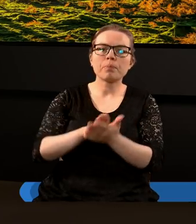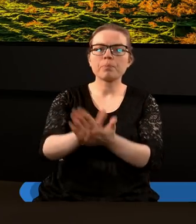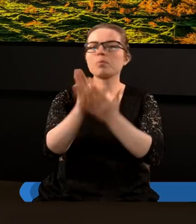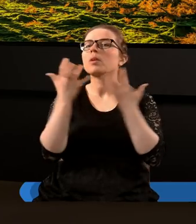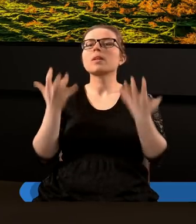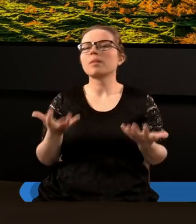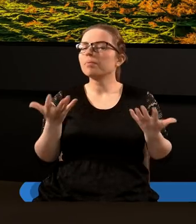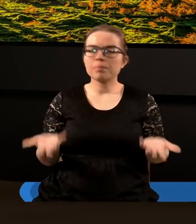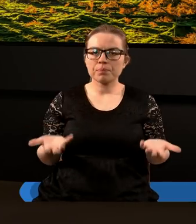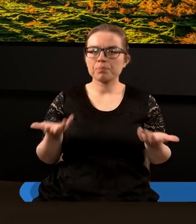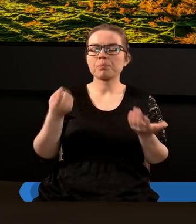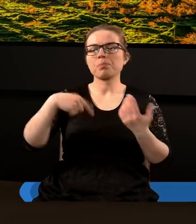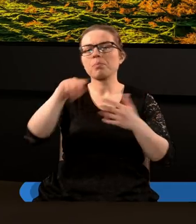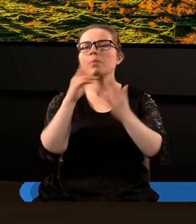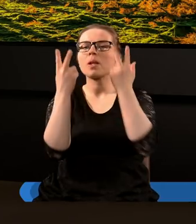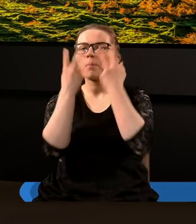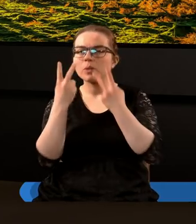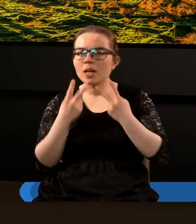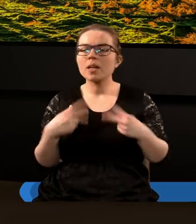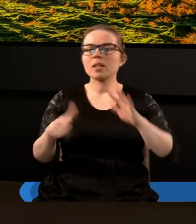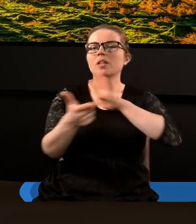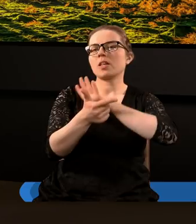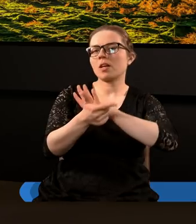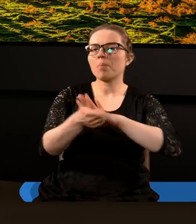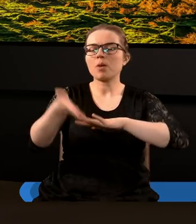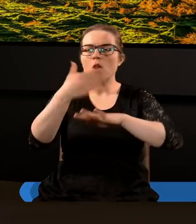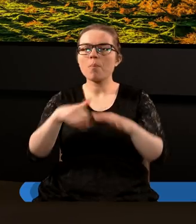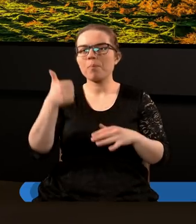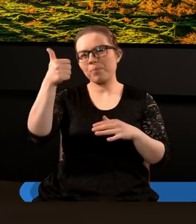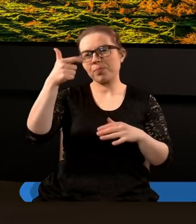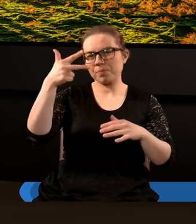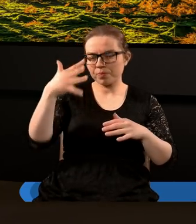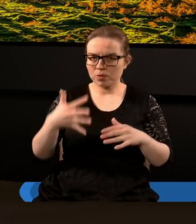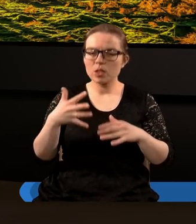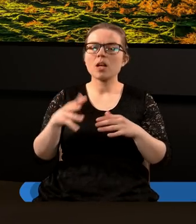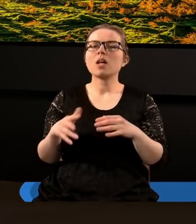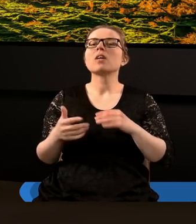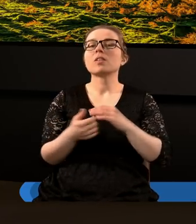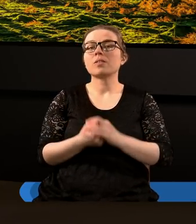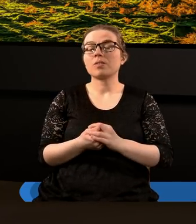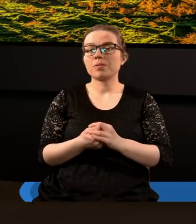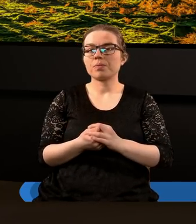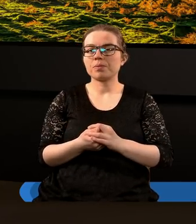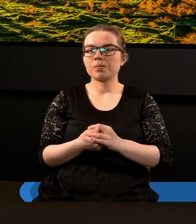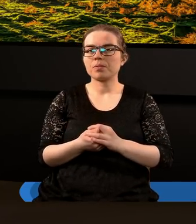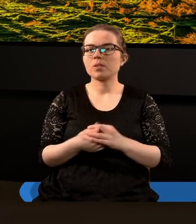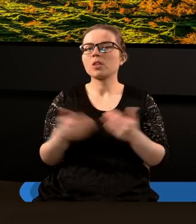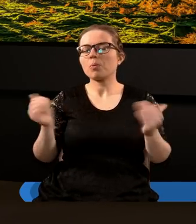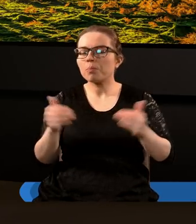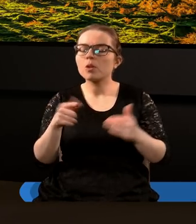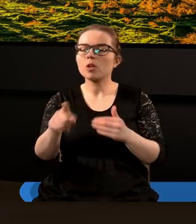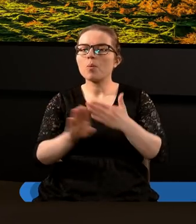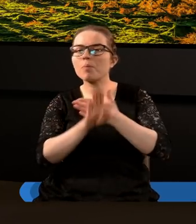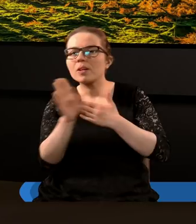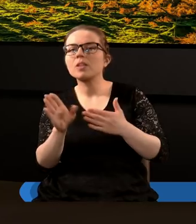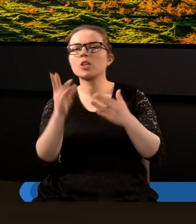prosił Jacka, by przeczytał ten pierwszy werset 17 rozdziału i oczywiście jakbym mógł